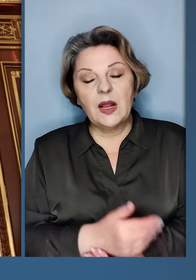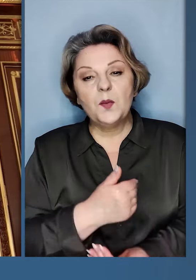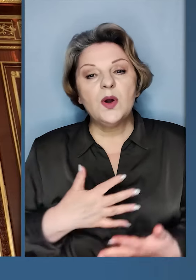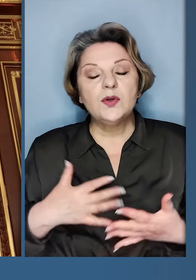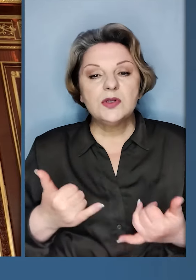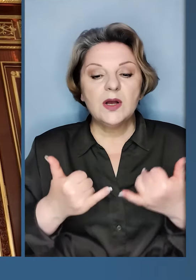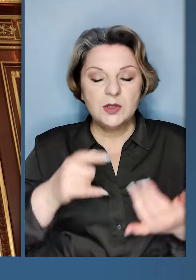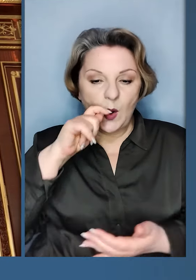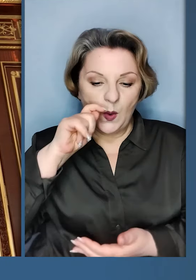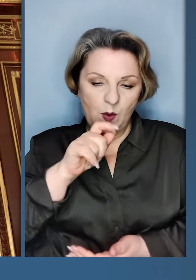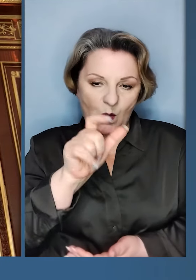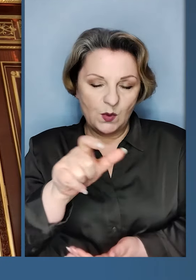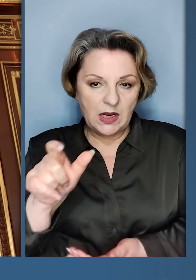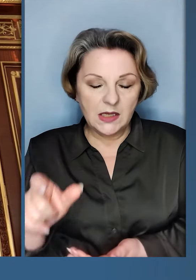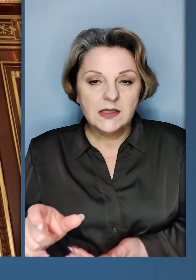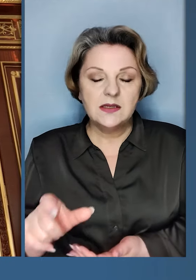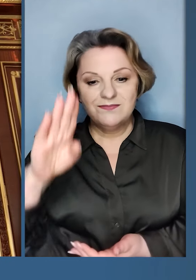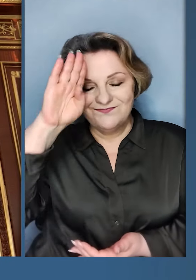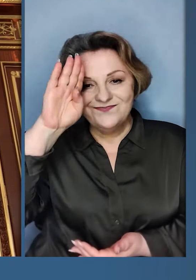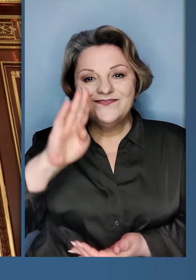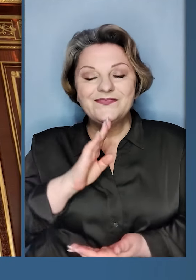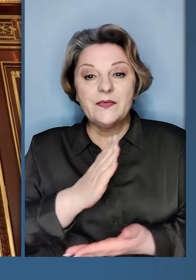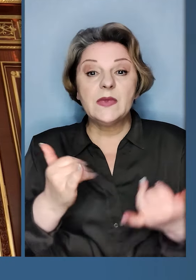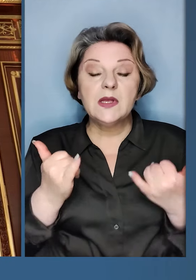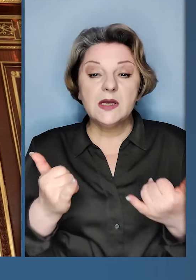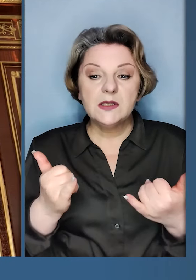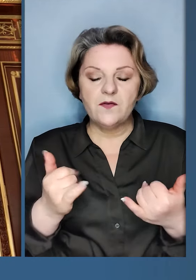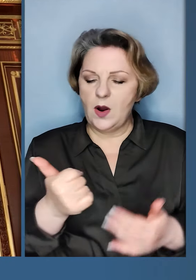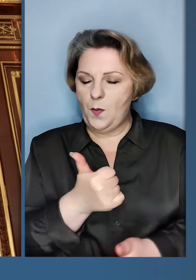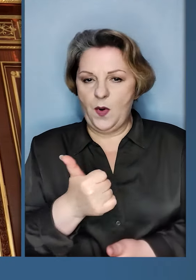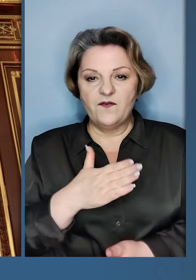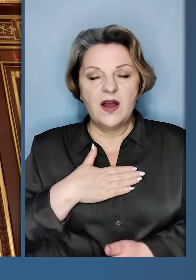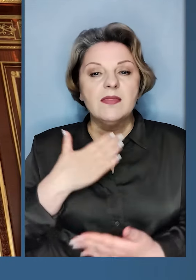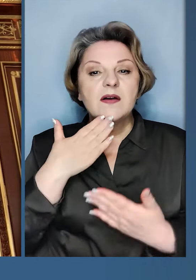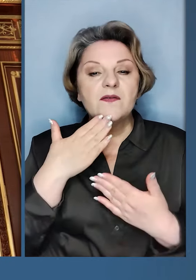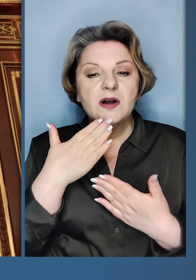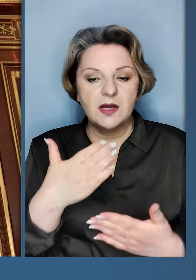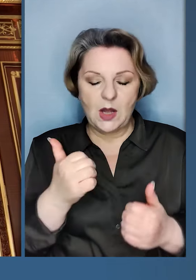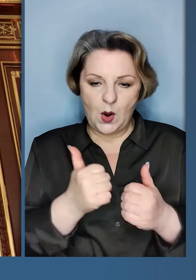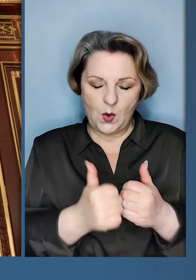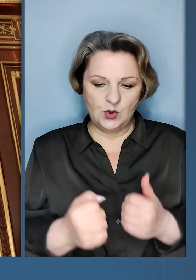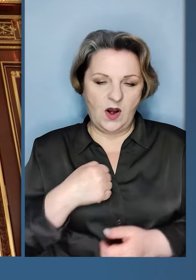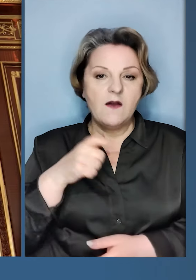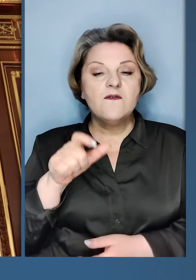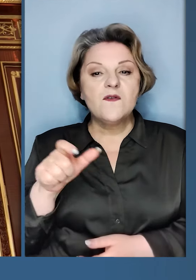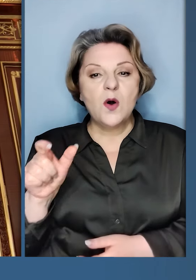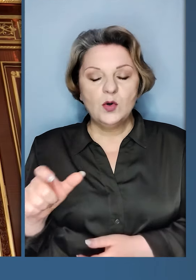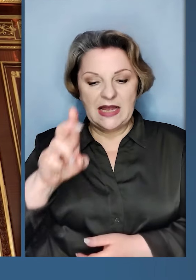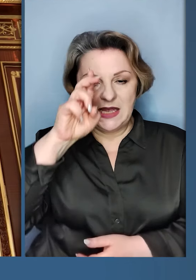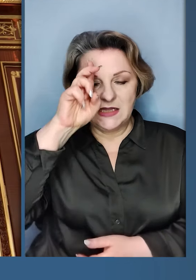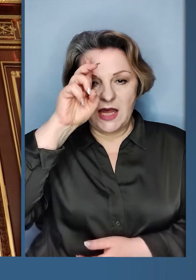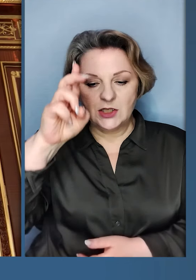Бажаю здоров'я, шановні українці, українки. Сьогодні передусім наша вдячність кожному воїну